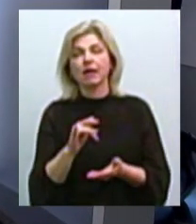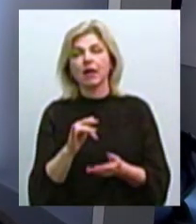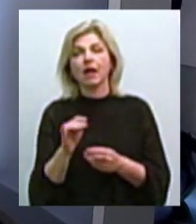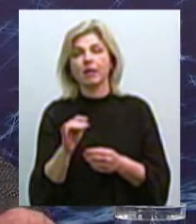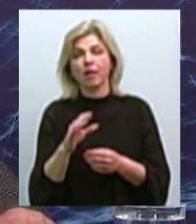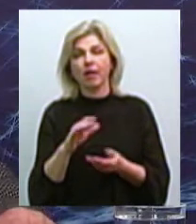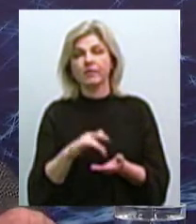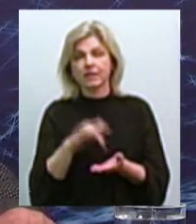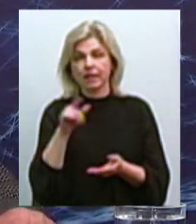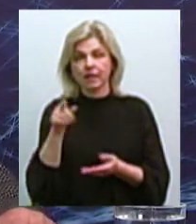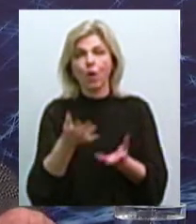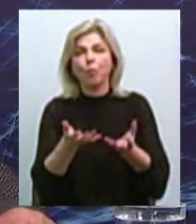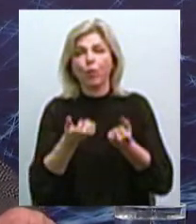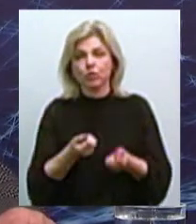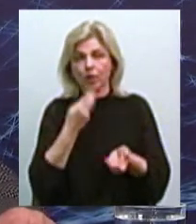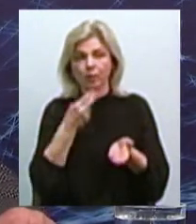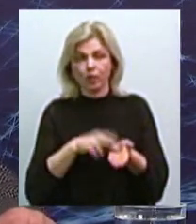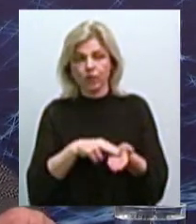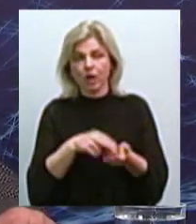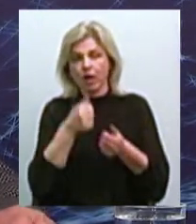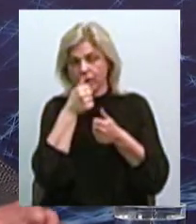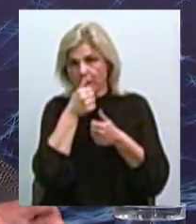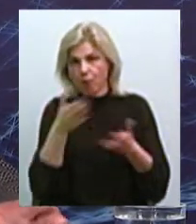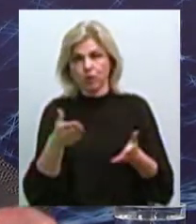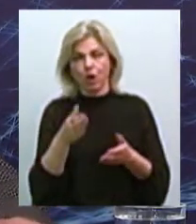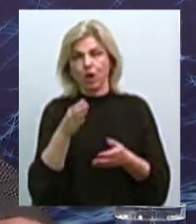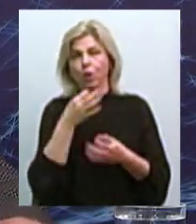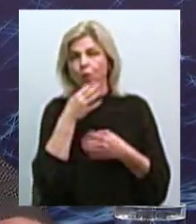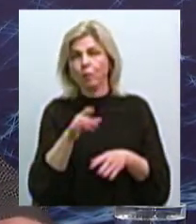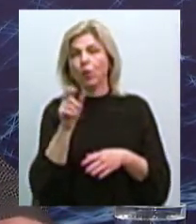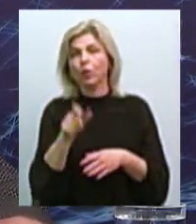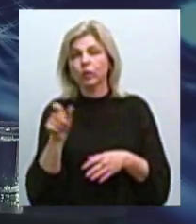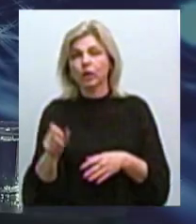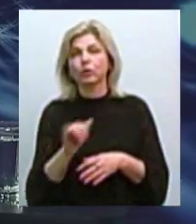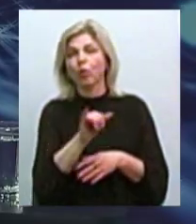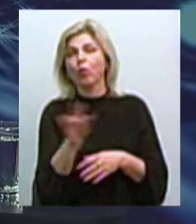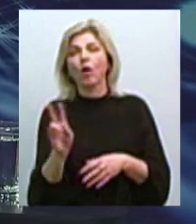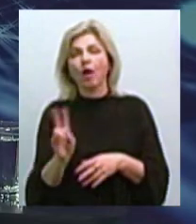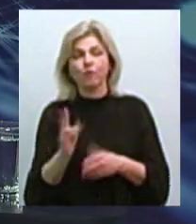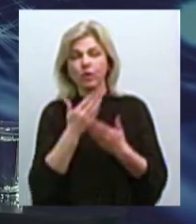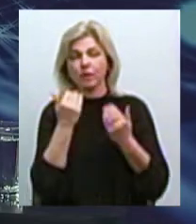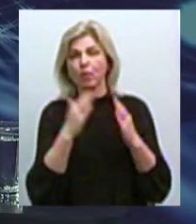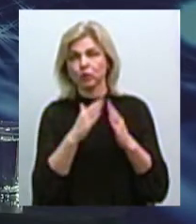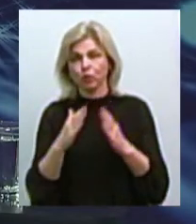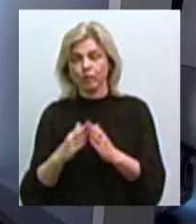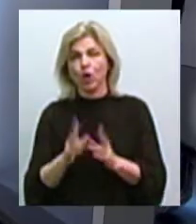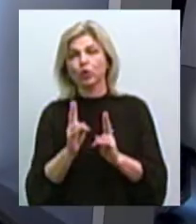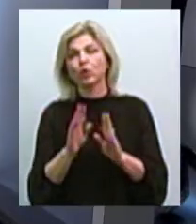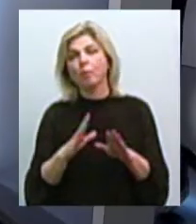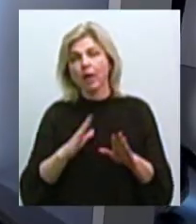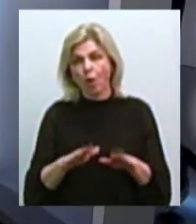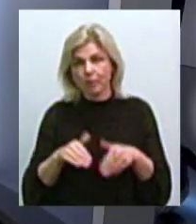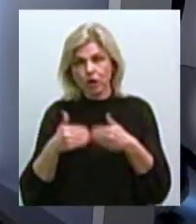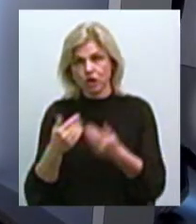говорити, отримати приписку могла люба людина, в якої не має домівки. Тільки ті, які, як би, обращаються непосередньо в центрі? З